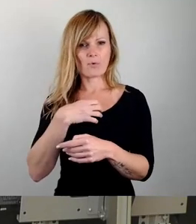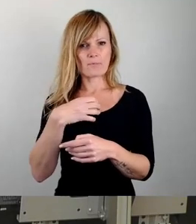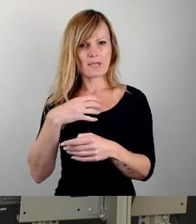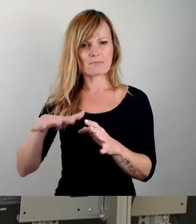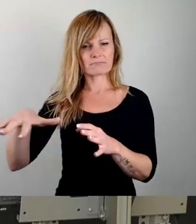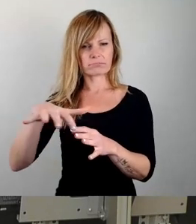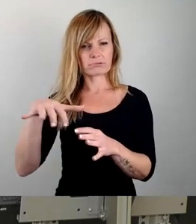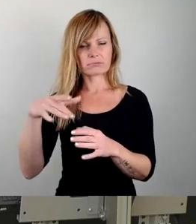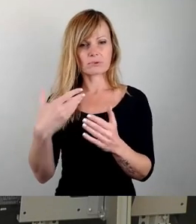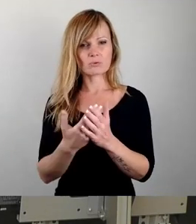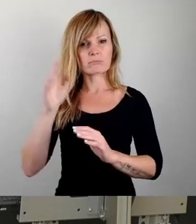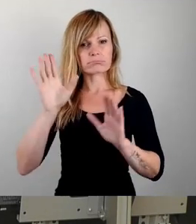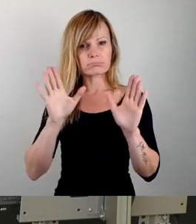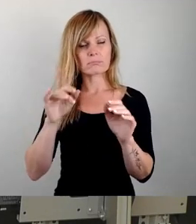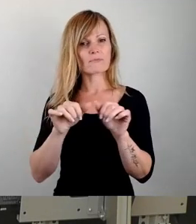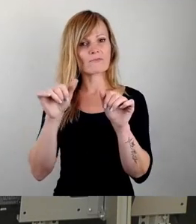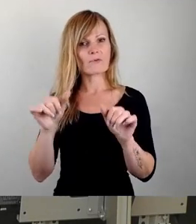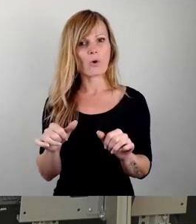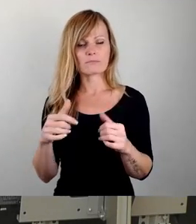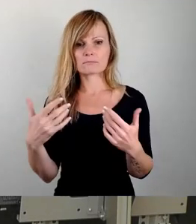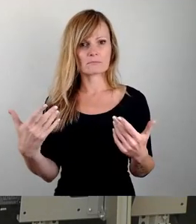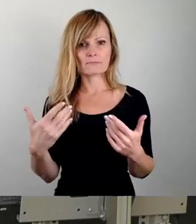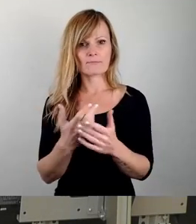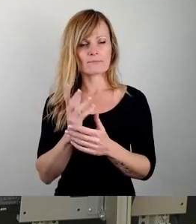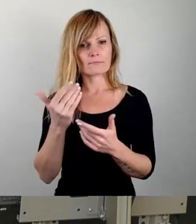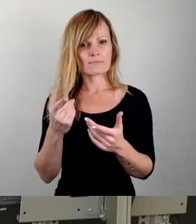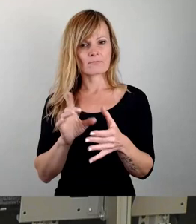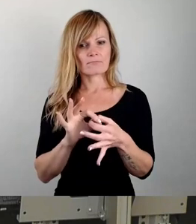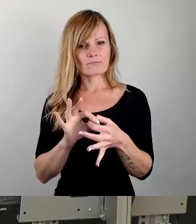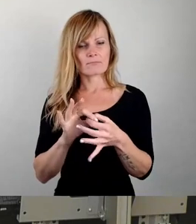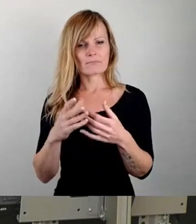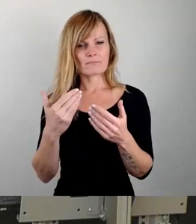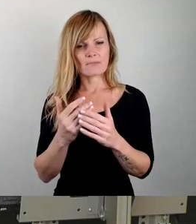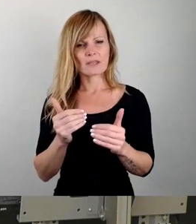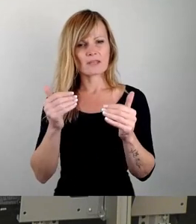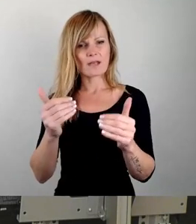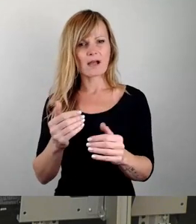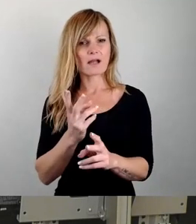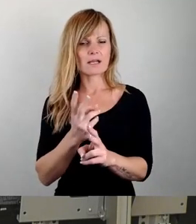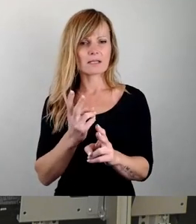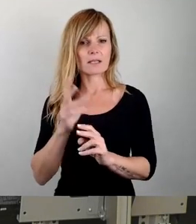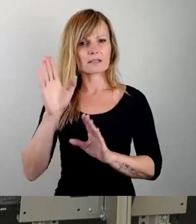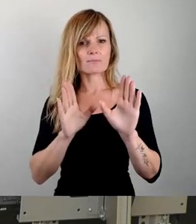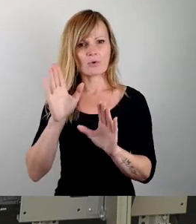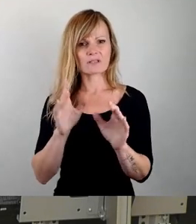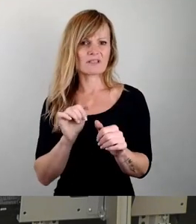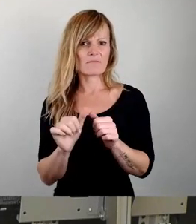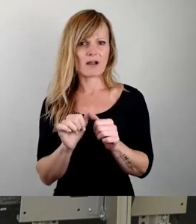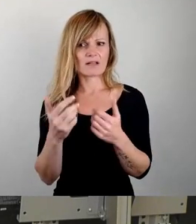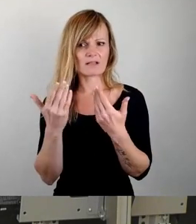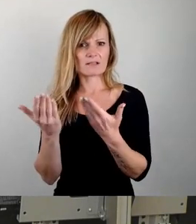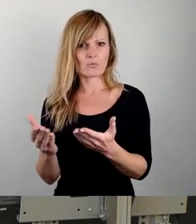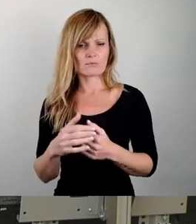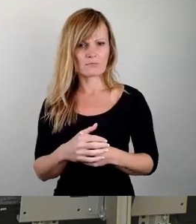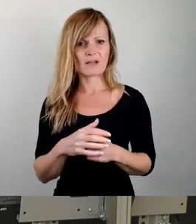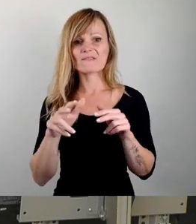demokratischer Formen im Falle nachhaltig eingepflegter Demokratiedefizite. Es ergibt nämlich Sinn, wenn die Verwaltung